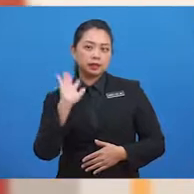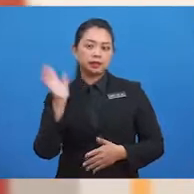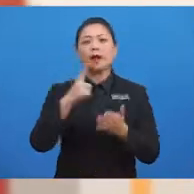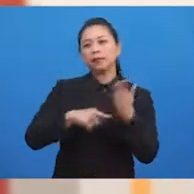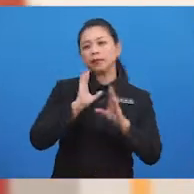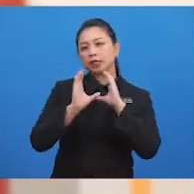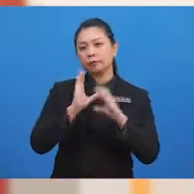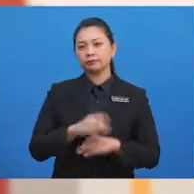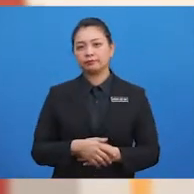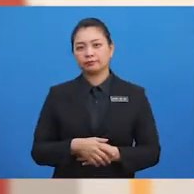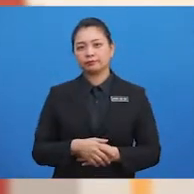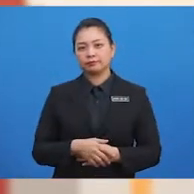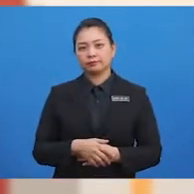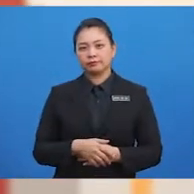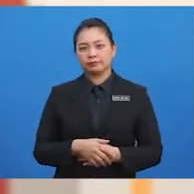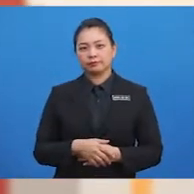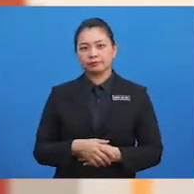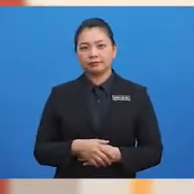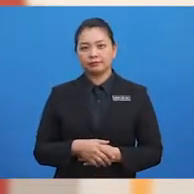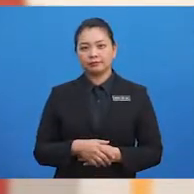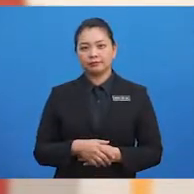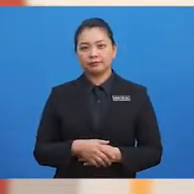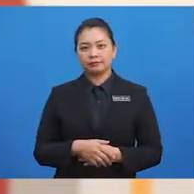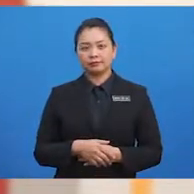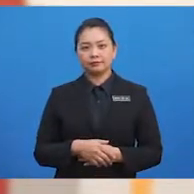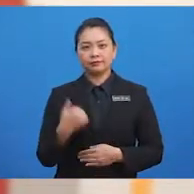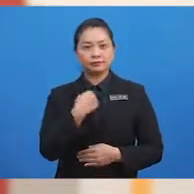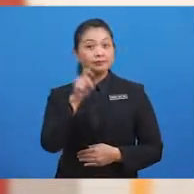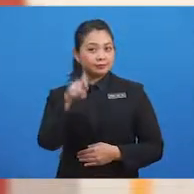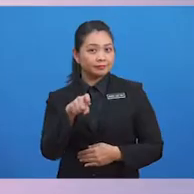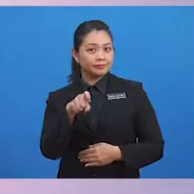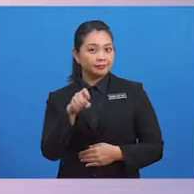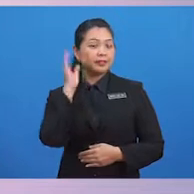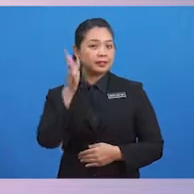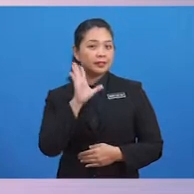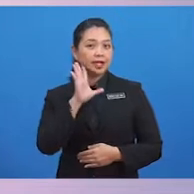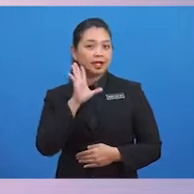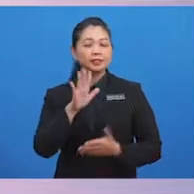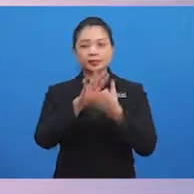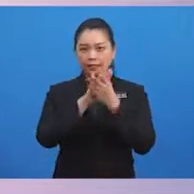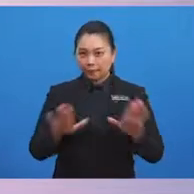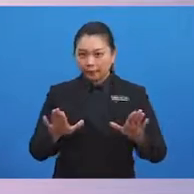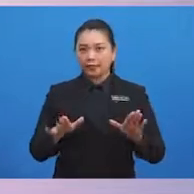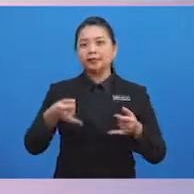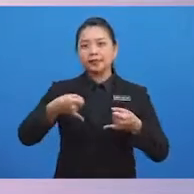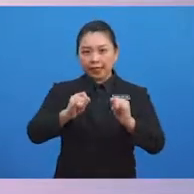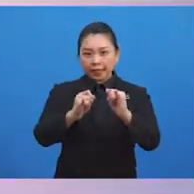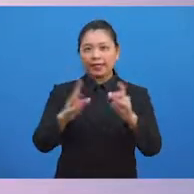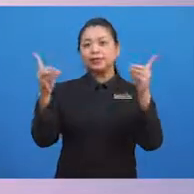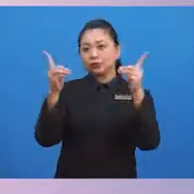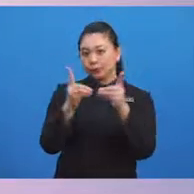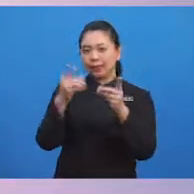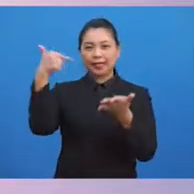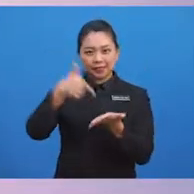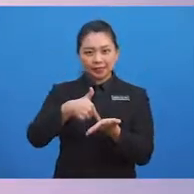Sudah pastinya kita berkata, selamat jalan, jumpa lagi